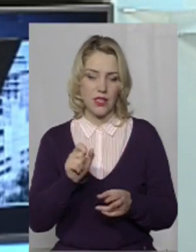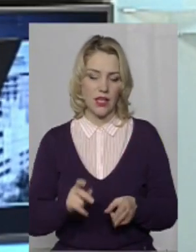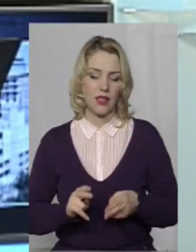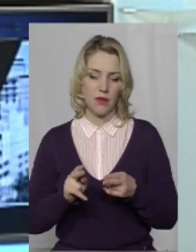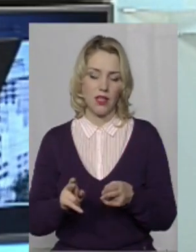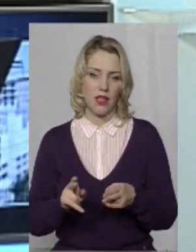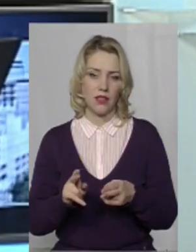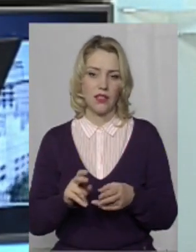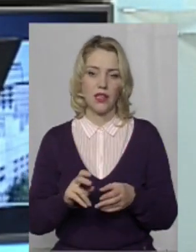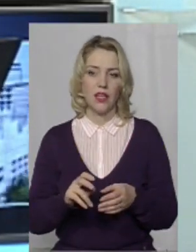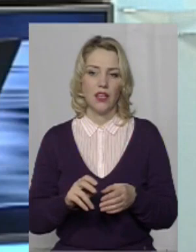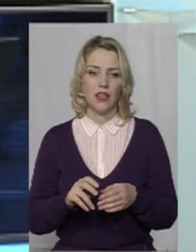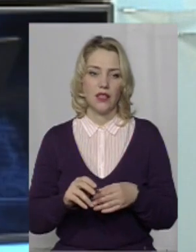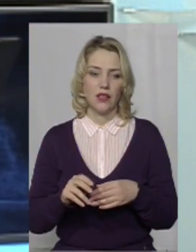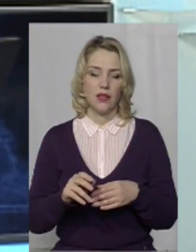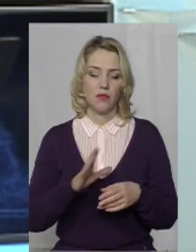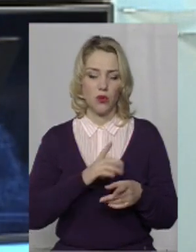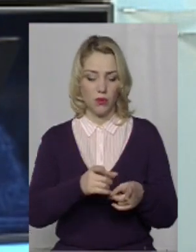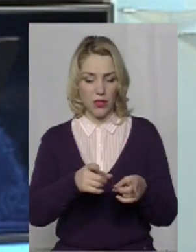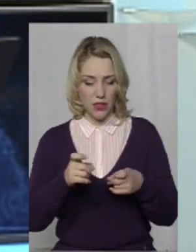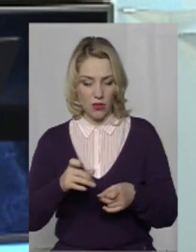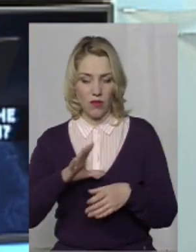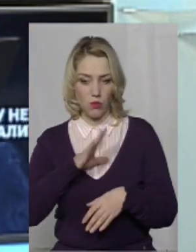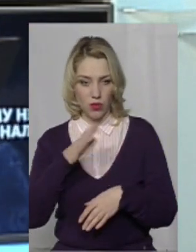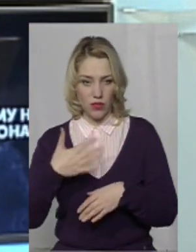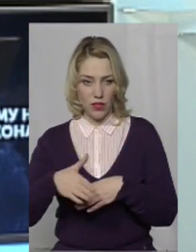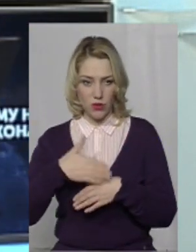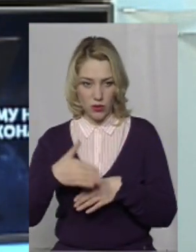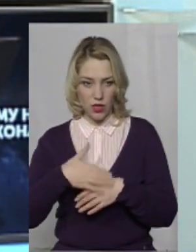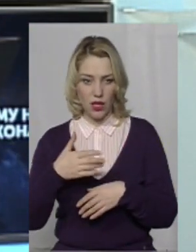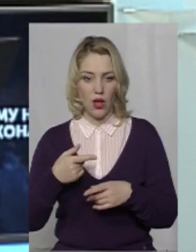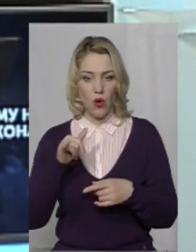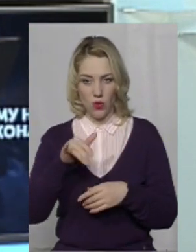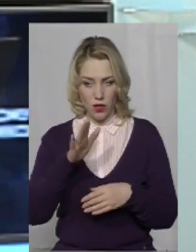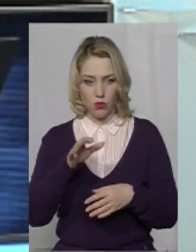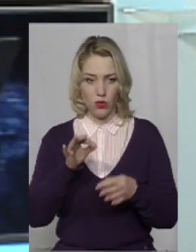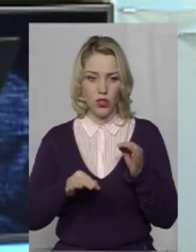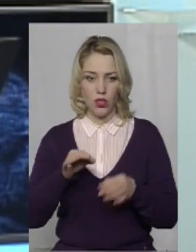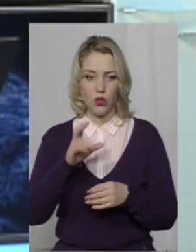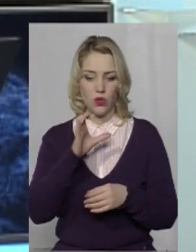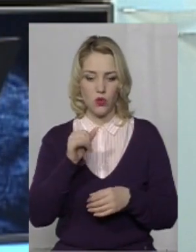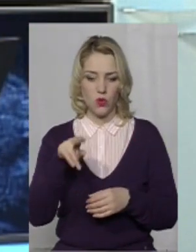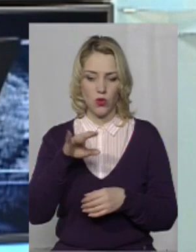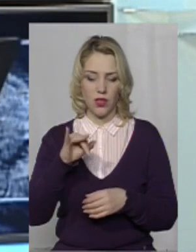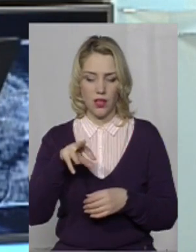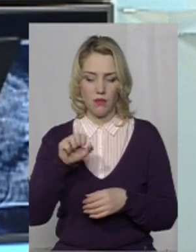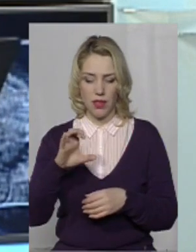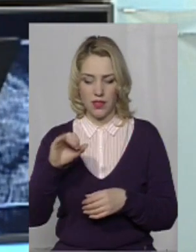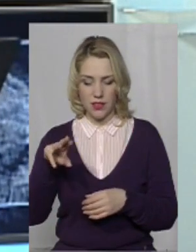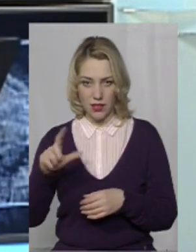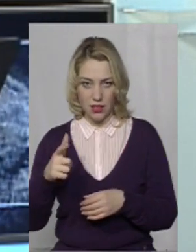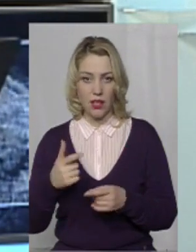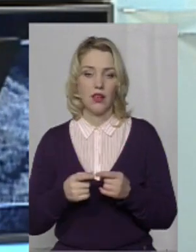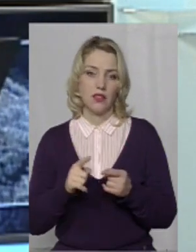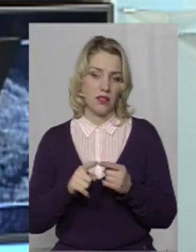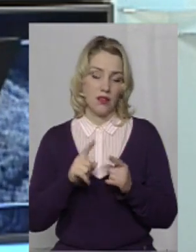проступок притягнута і відбула своє покерання, буде в неї судимість? Не буде. Це вже, ніби, позитив. Але я хотів би